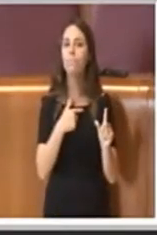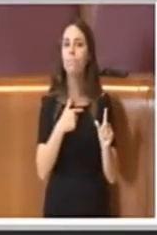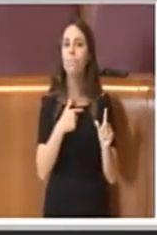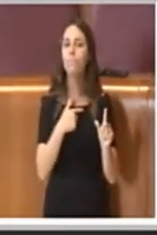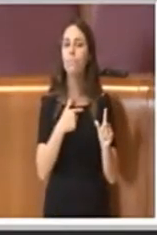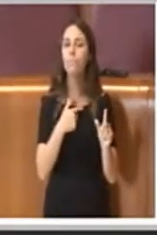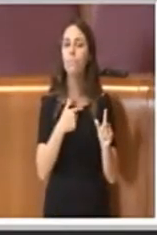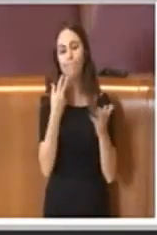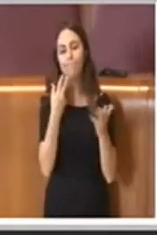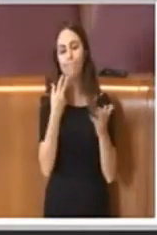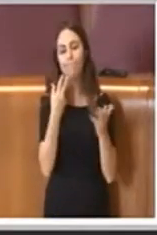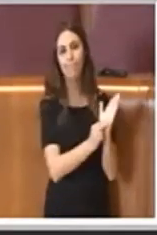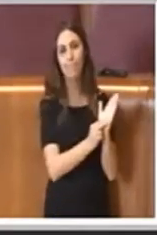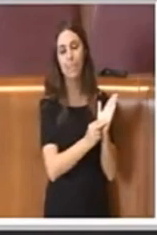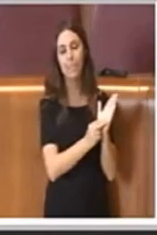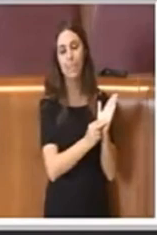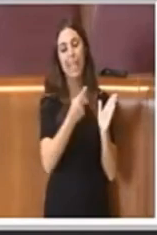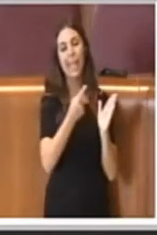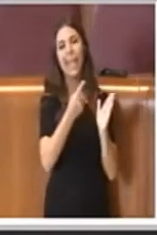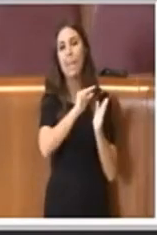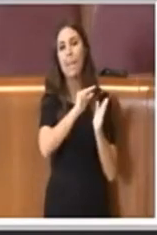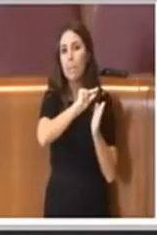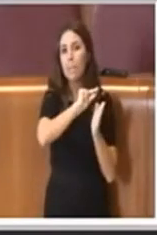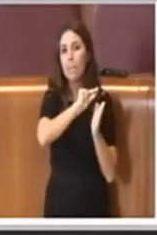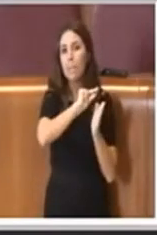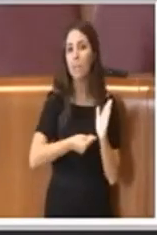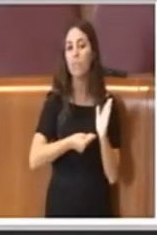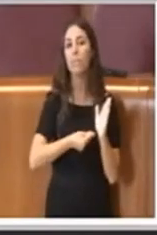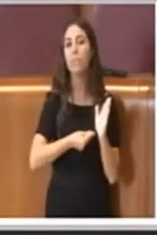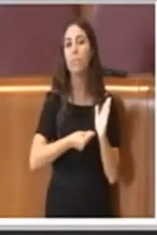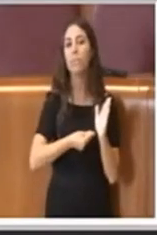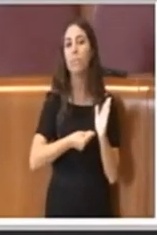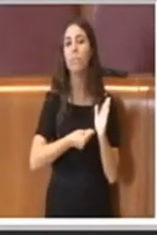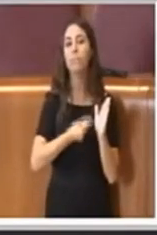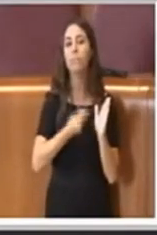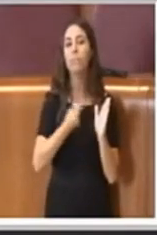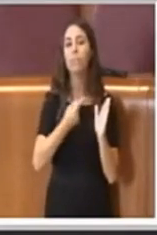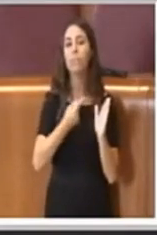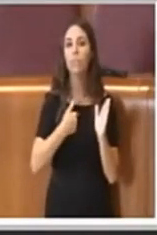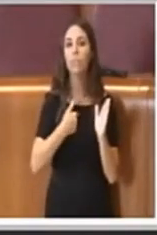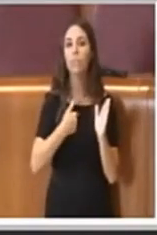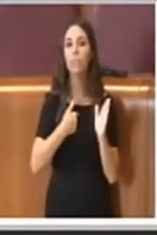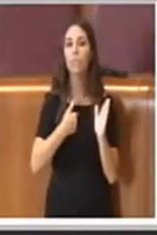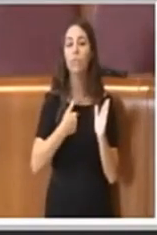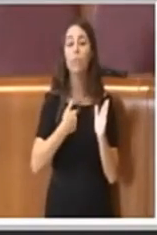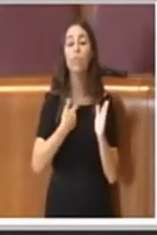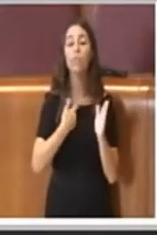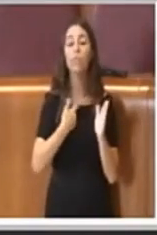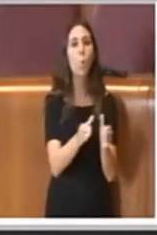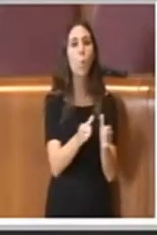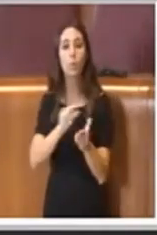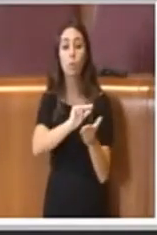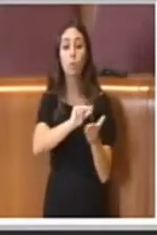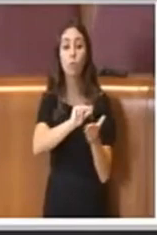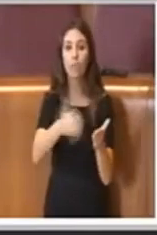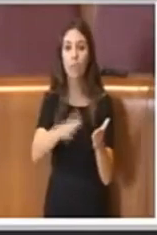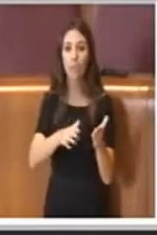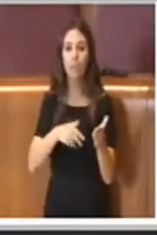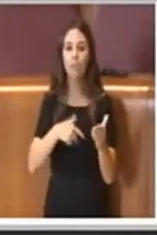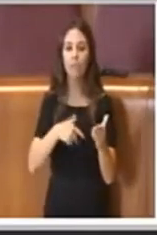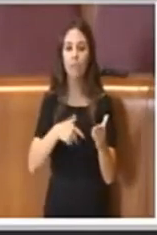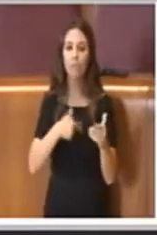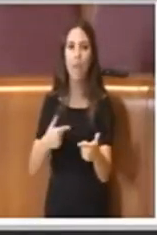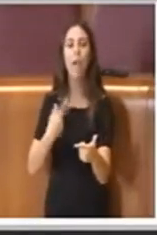che questo emendamento è stato mandato a tutti i gruppi per farlo sottoscrivere da tutti e